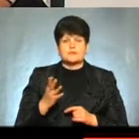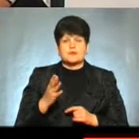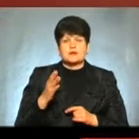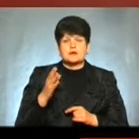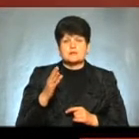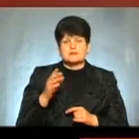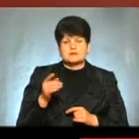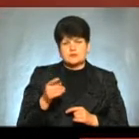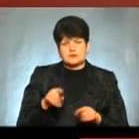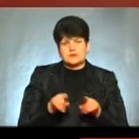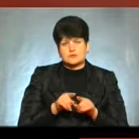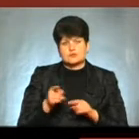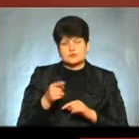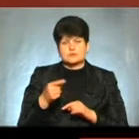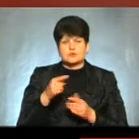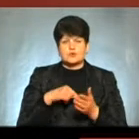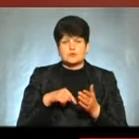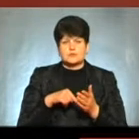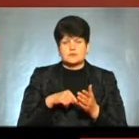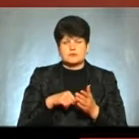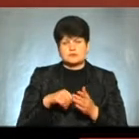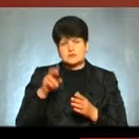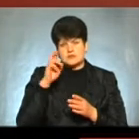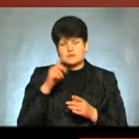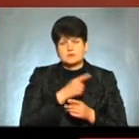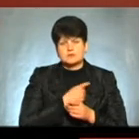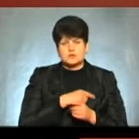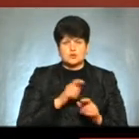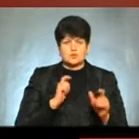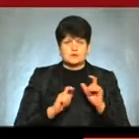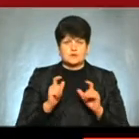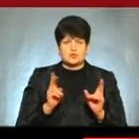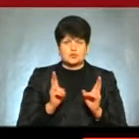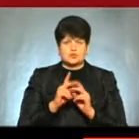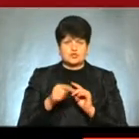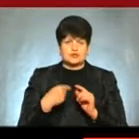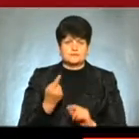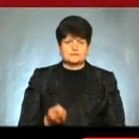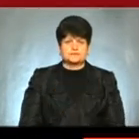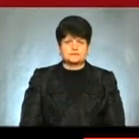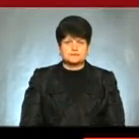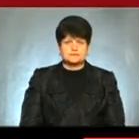екології Тернопільської національного меду університету До зустрічі на телеканалі «ЖАІ Тернопіль» Дякую вам Дякую